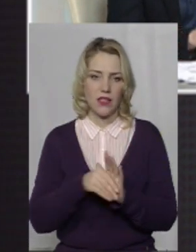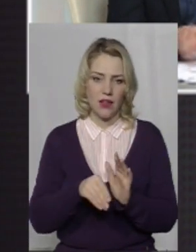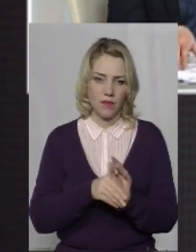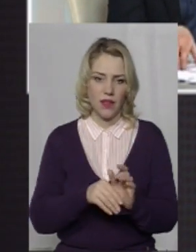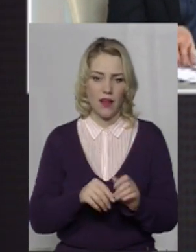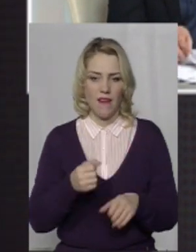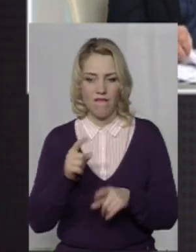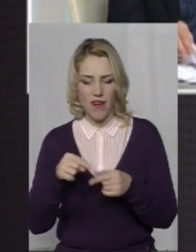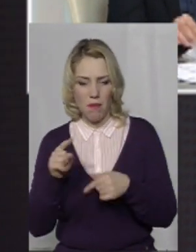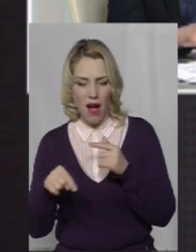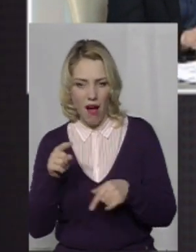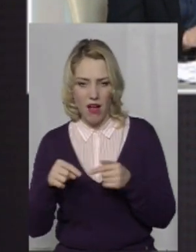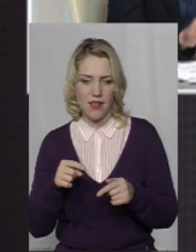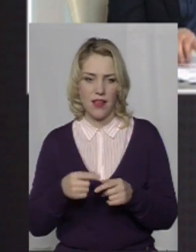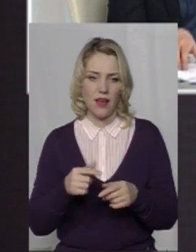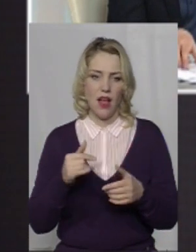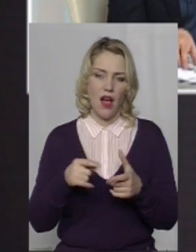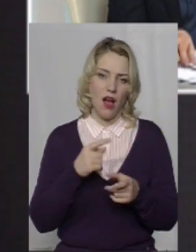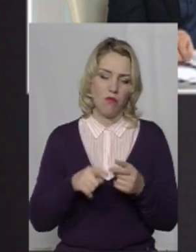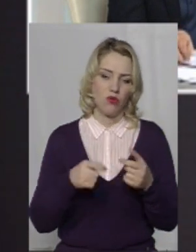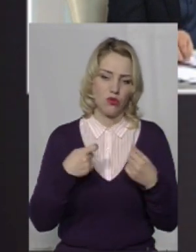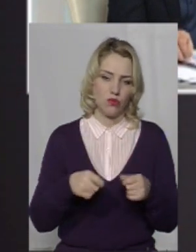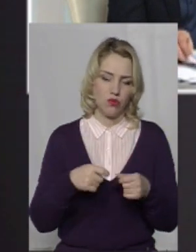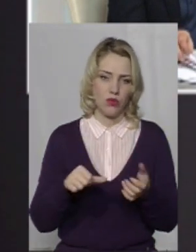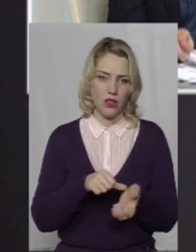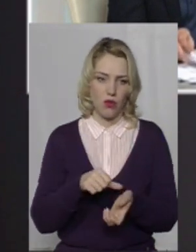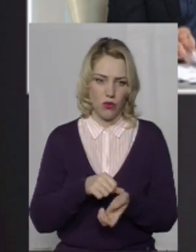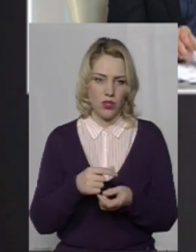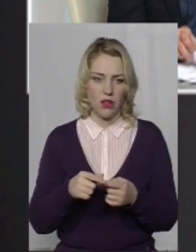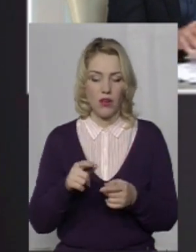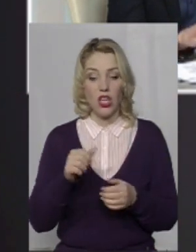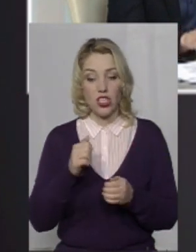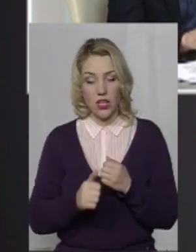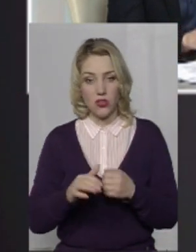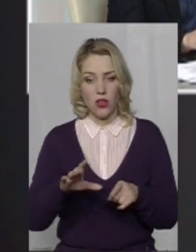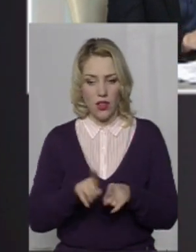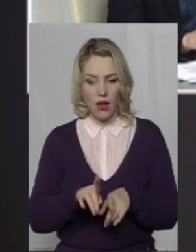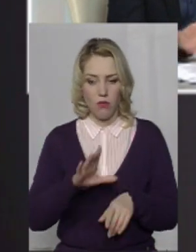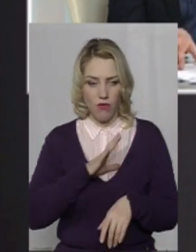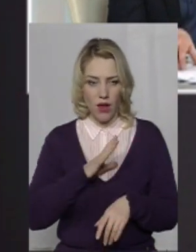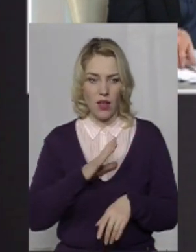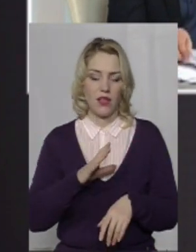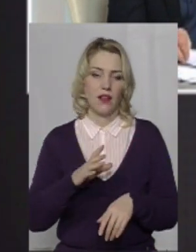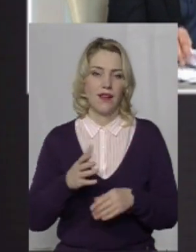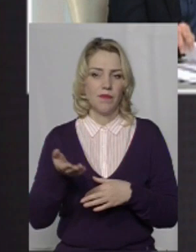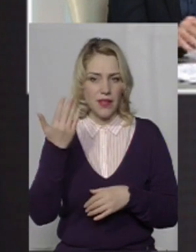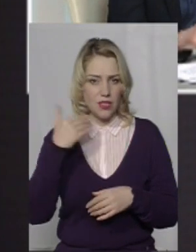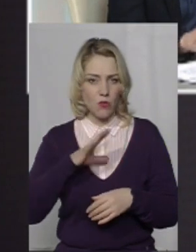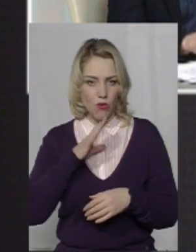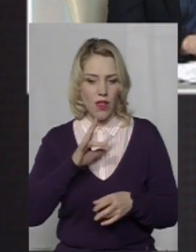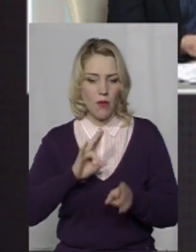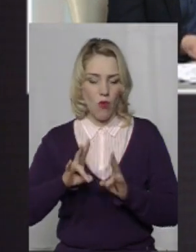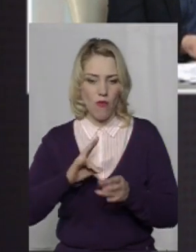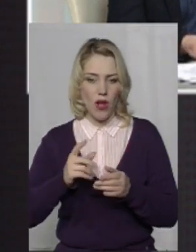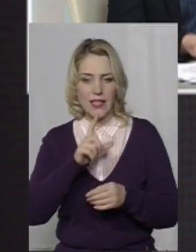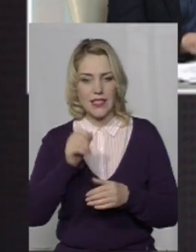збут наркотичних засобів. Нікого не є таємницею, що частенько бувають провокації, бували принаймні провокації